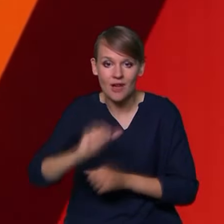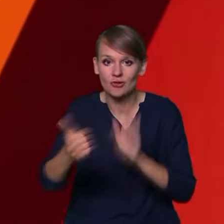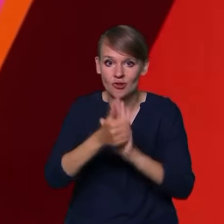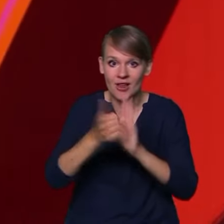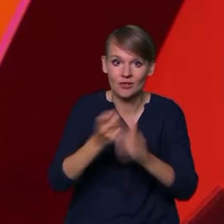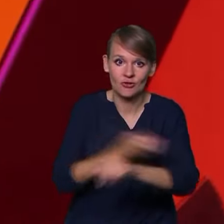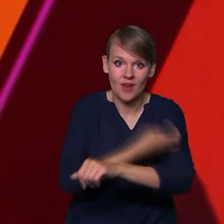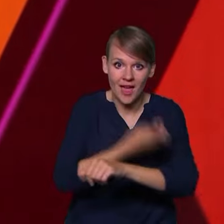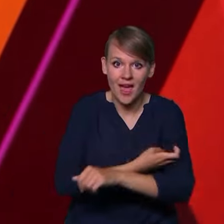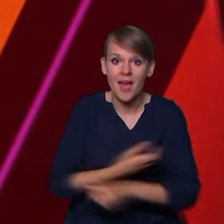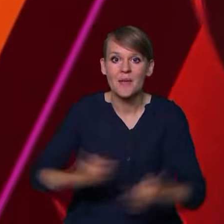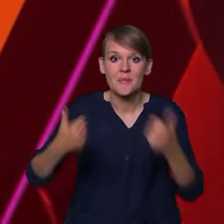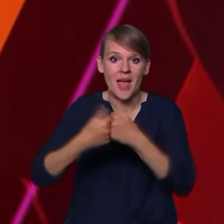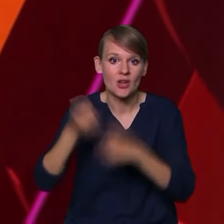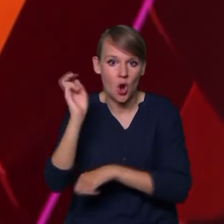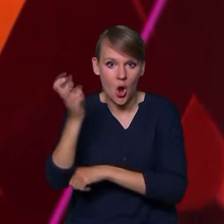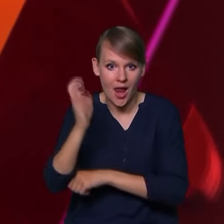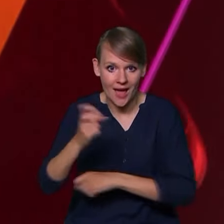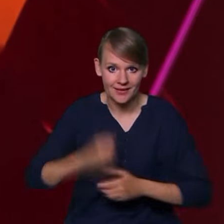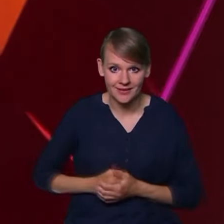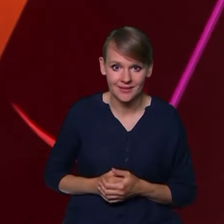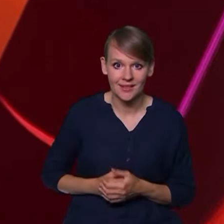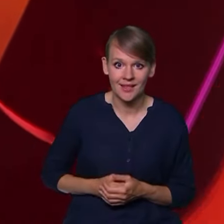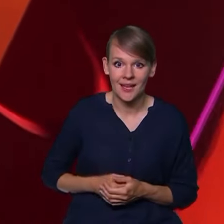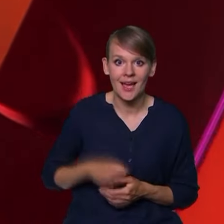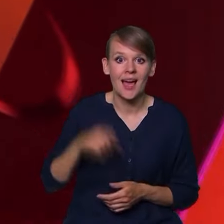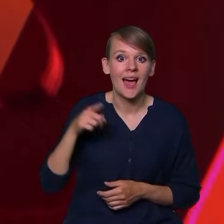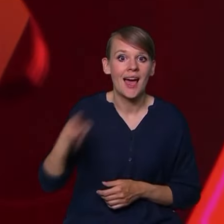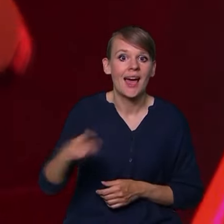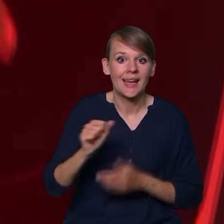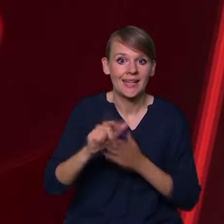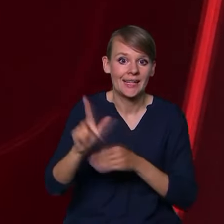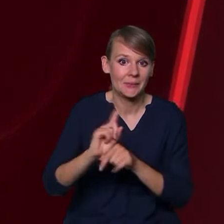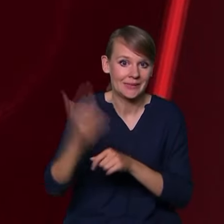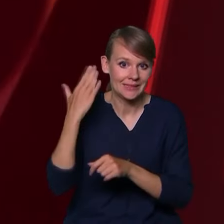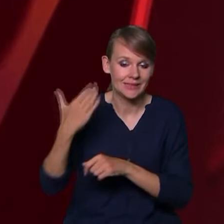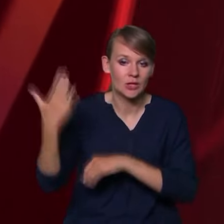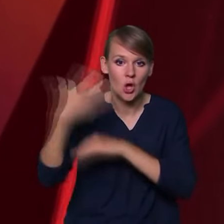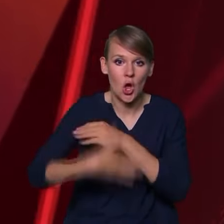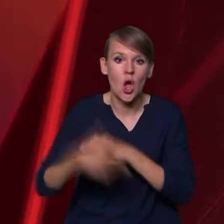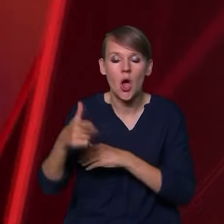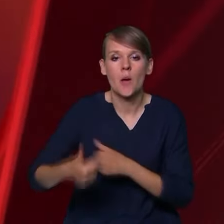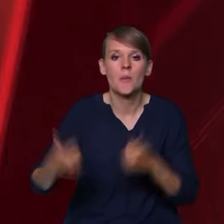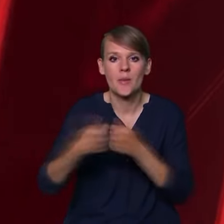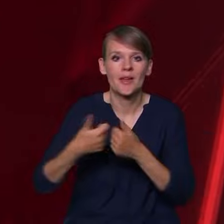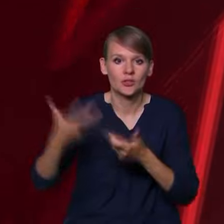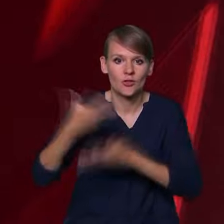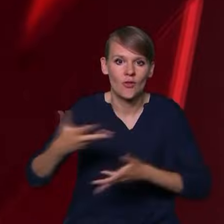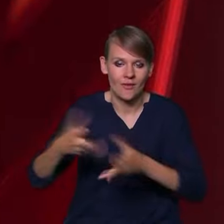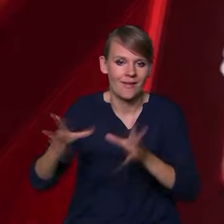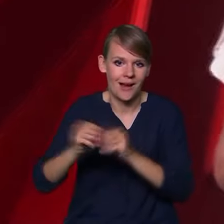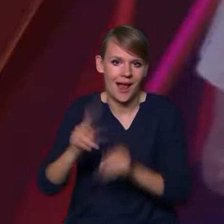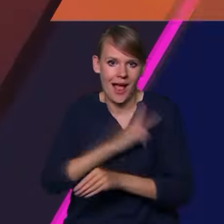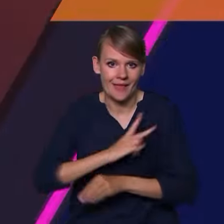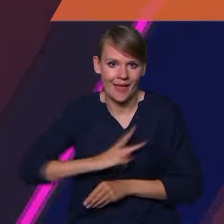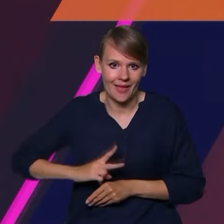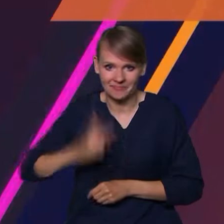zagramy z Holandią, którzy przed kilkunastoma minutami zakończyli sparing z Kanadą. O tym Patryk Ganiak.